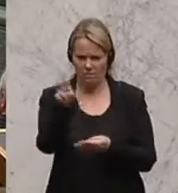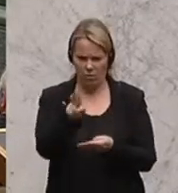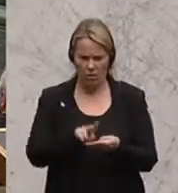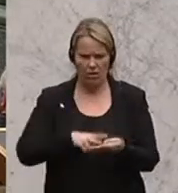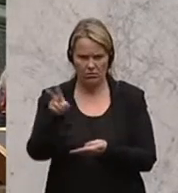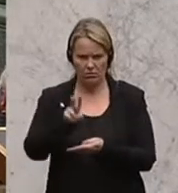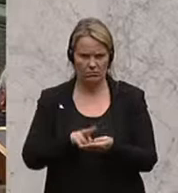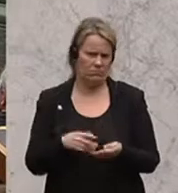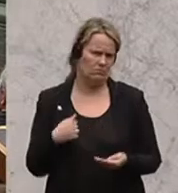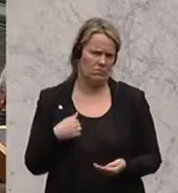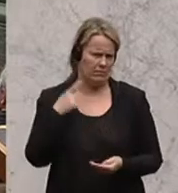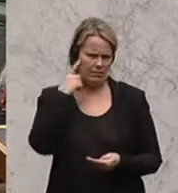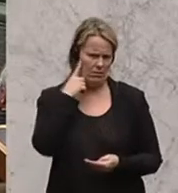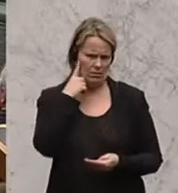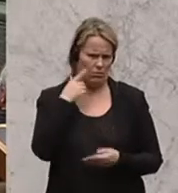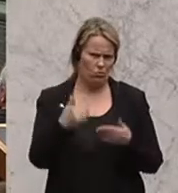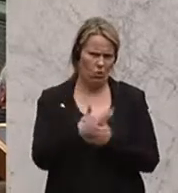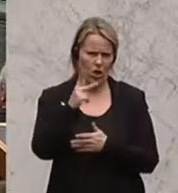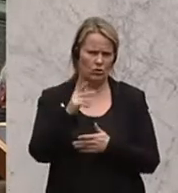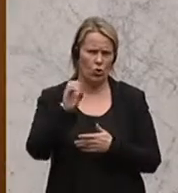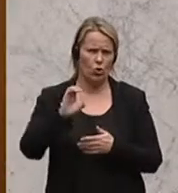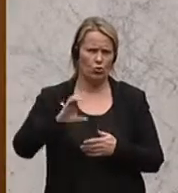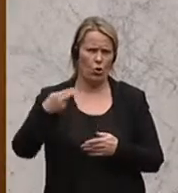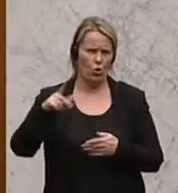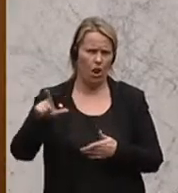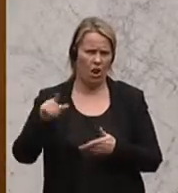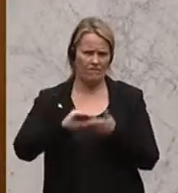hat, habe ich mir gedacht, das ist ein neues Köchel-Verzeichnis.